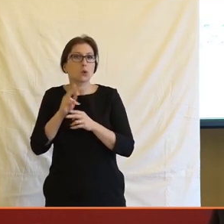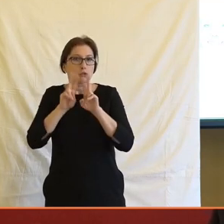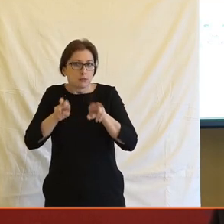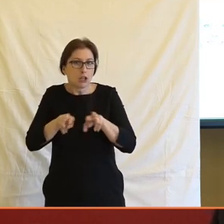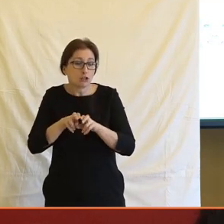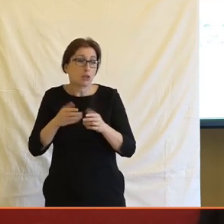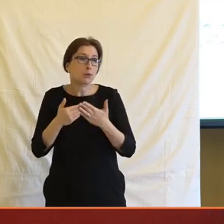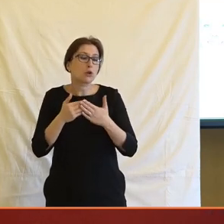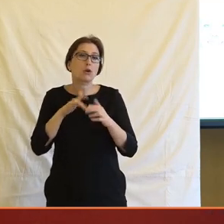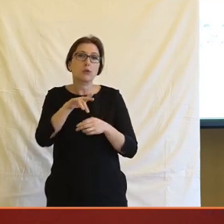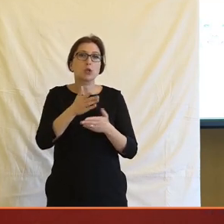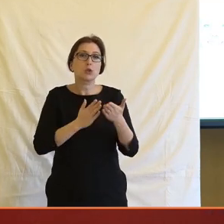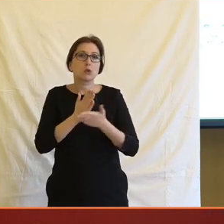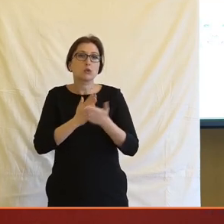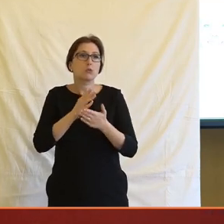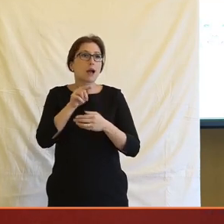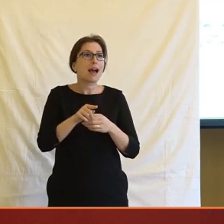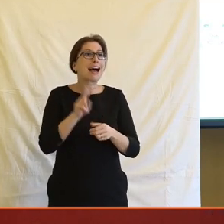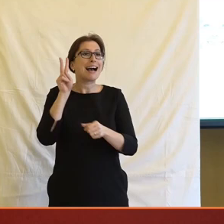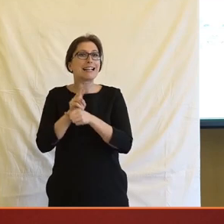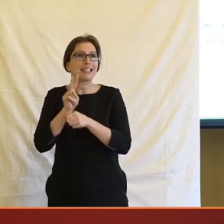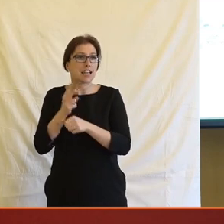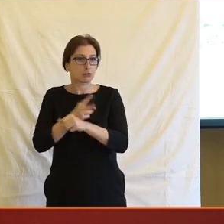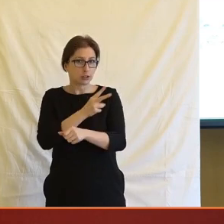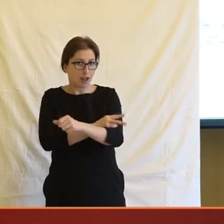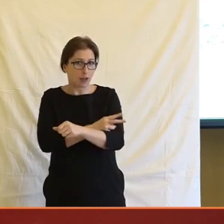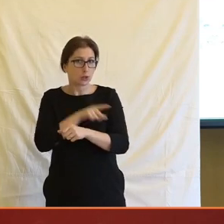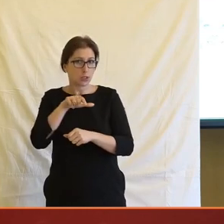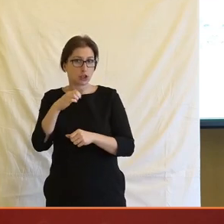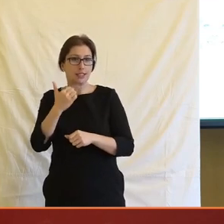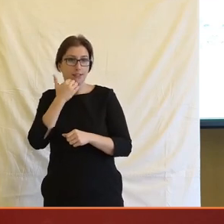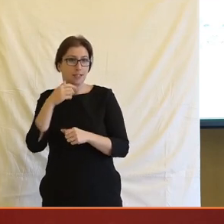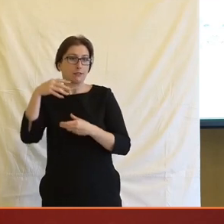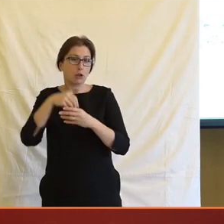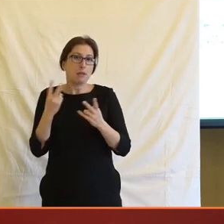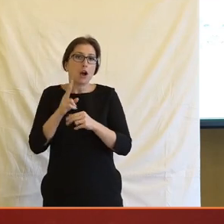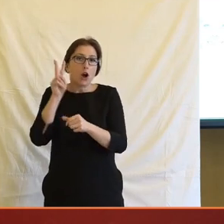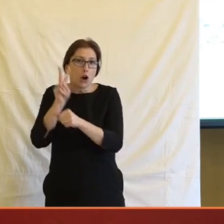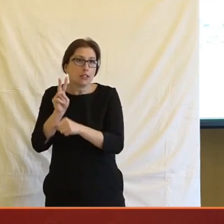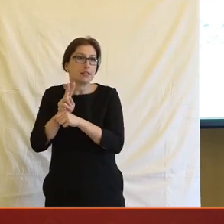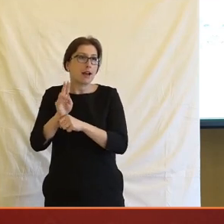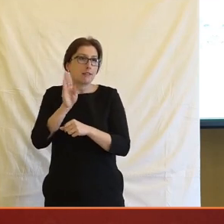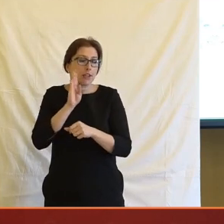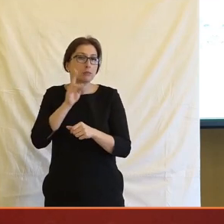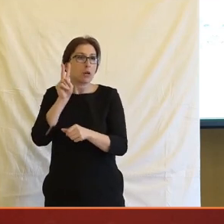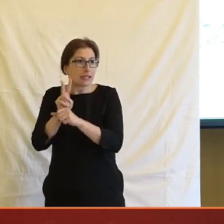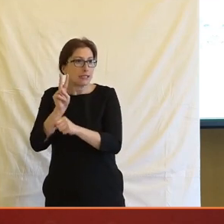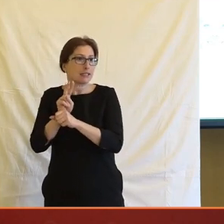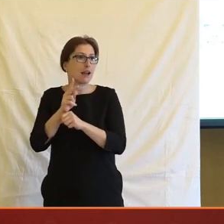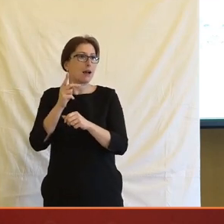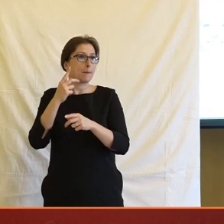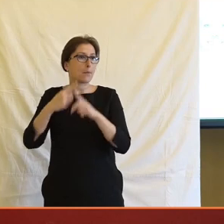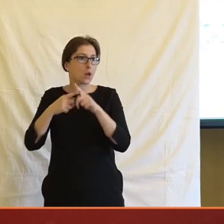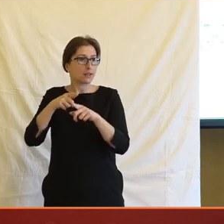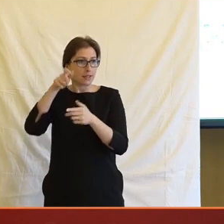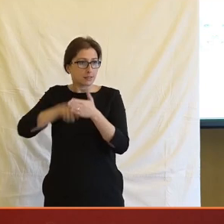superužiteční služby, jako třeba hlídač státu, který archivujou zpátky tady ty jako sociální sítě politiků, protože je fajn mít možnost